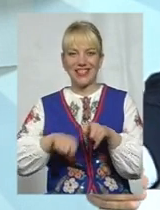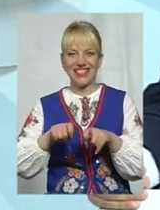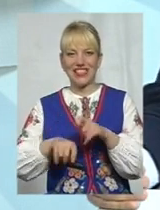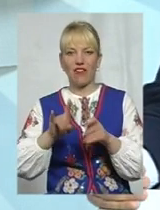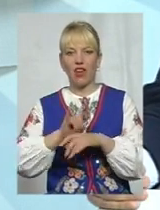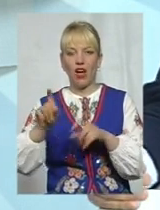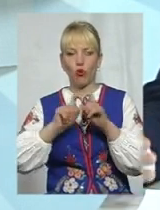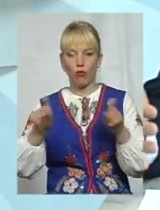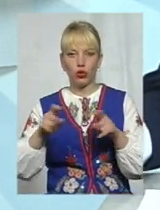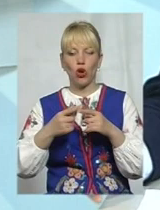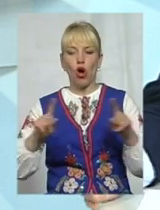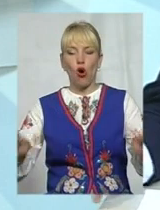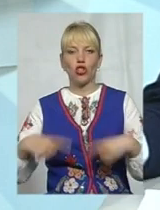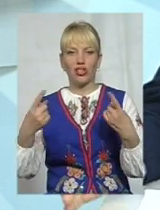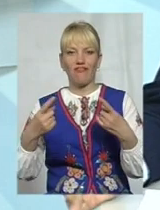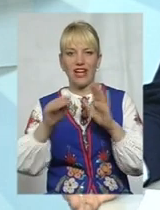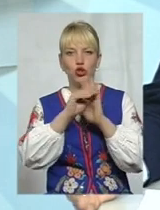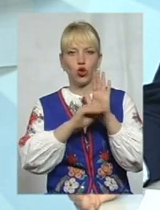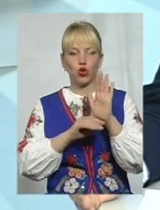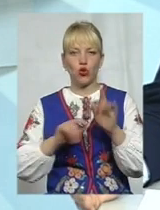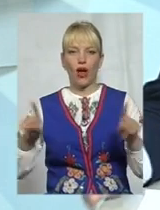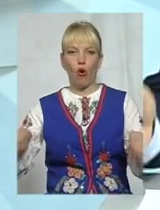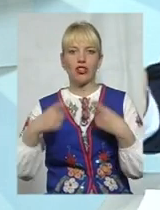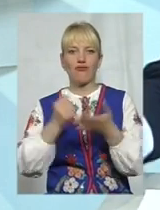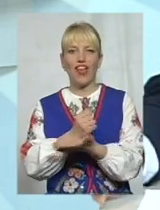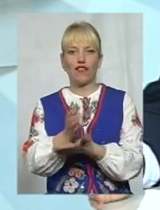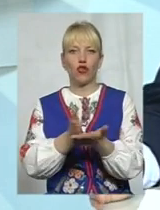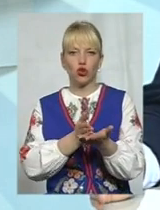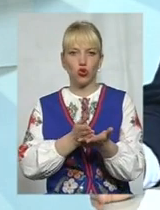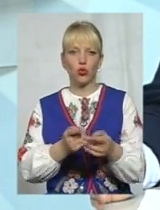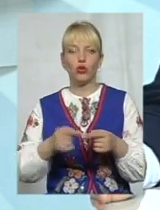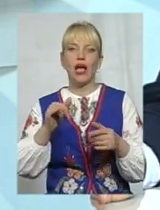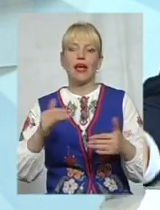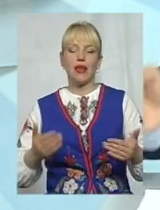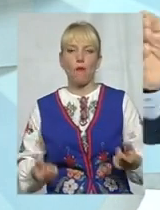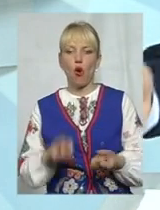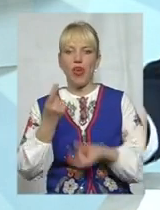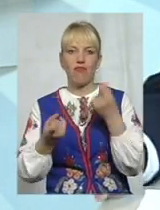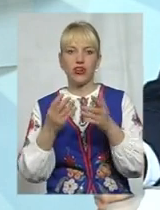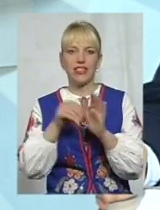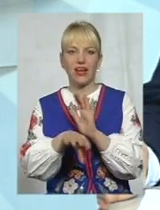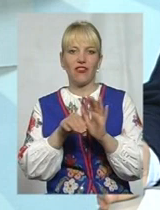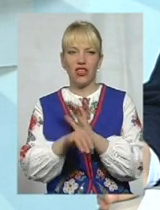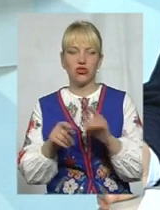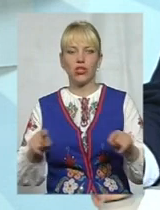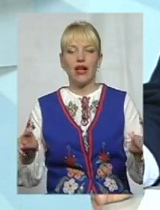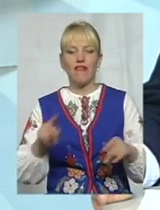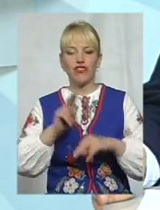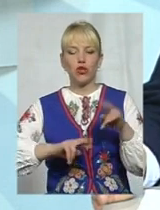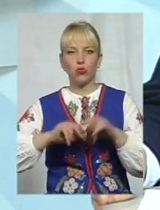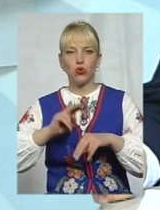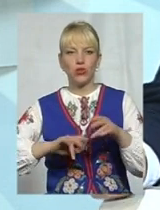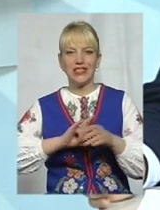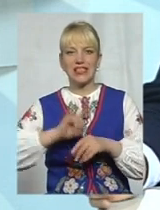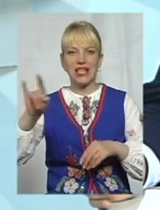інфраструктура, появляться інвестори, відбудується посадкова смуга і